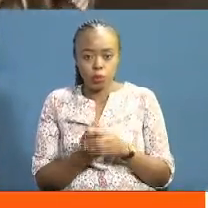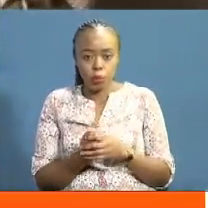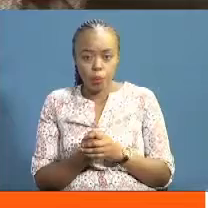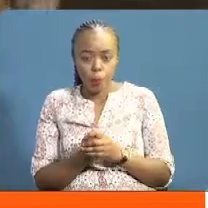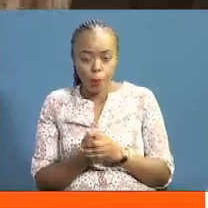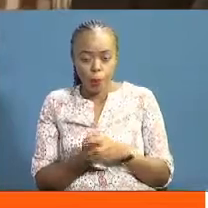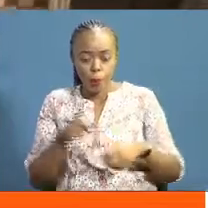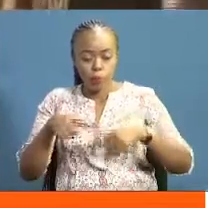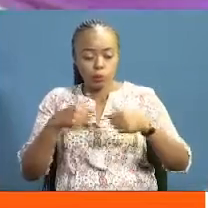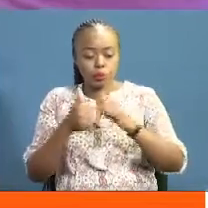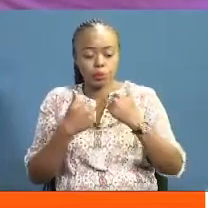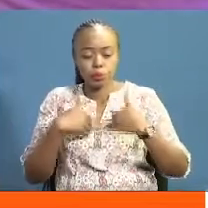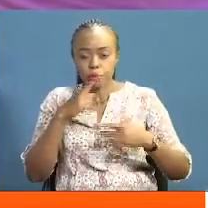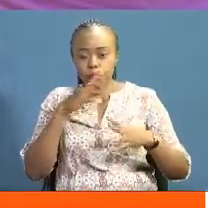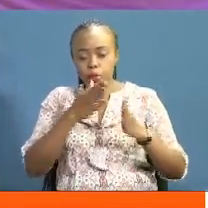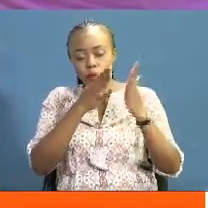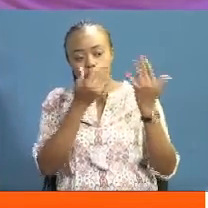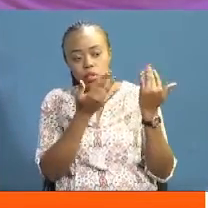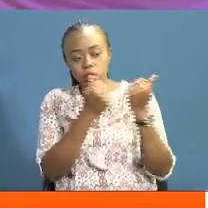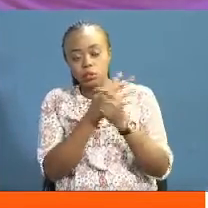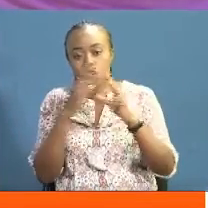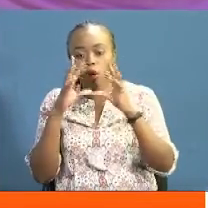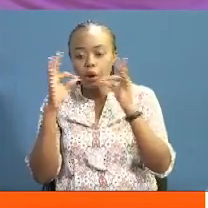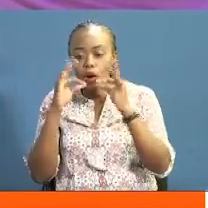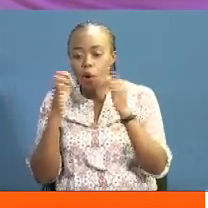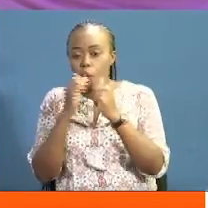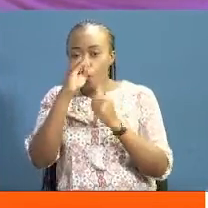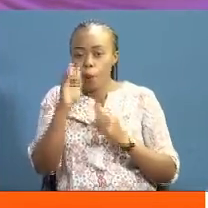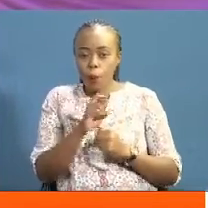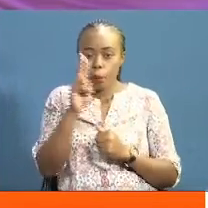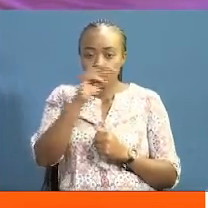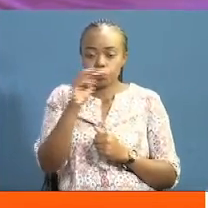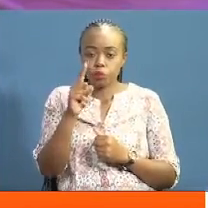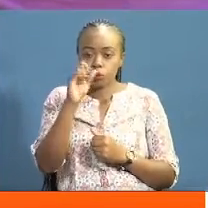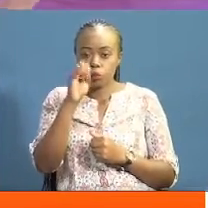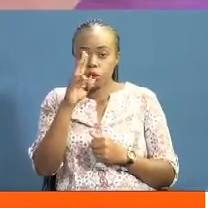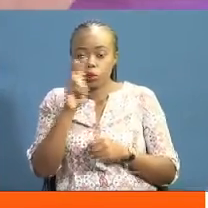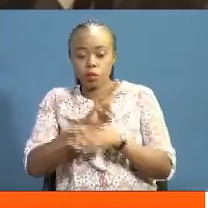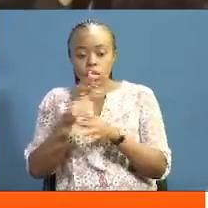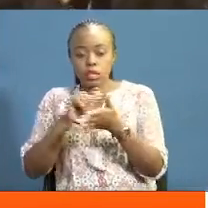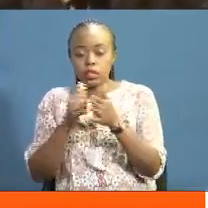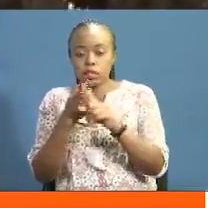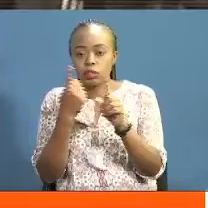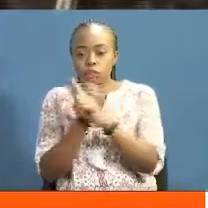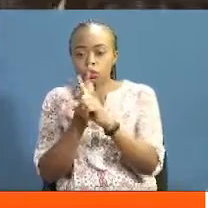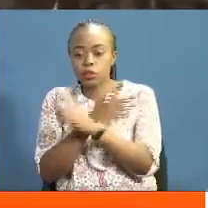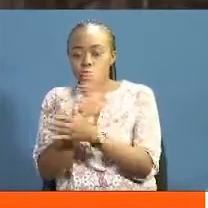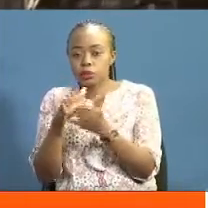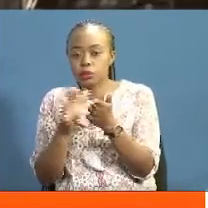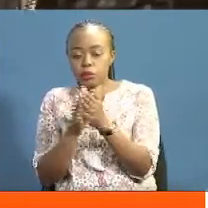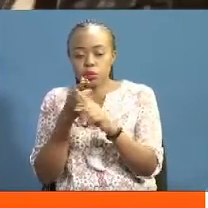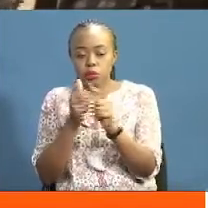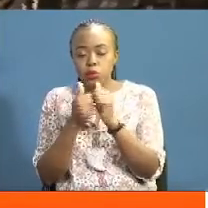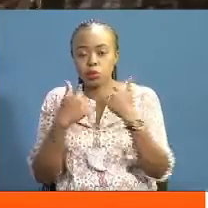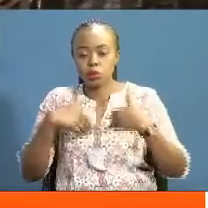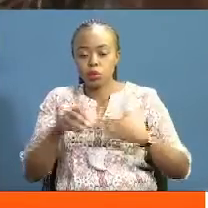Msukumu memuwa hispika wa bunge la kitaifa Justin Muturi kwa ni usemi unaonekana kutoka kuingine Licha yake